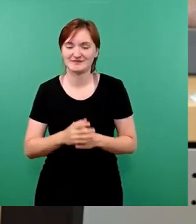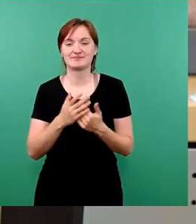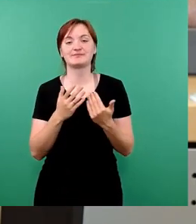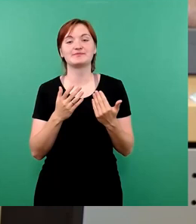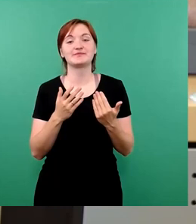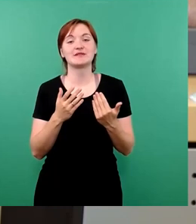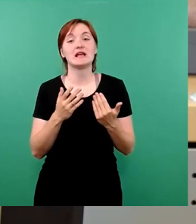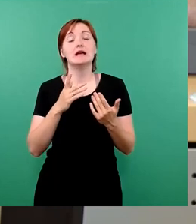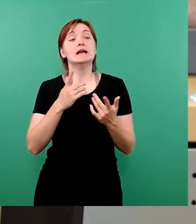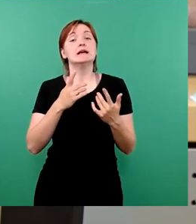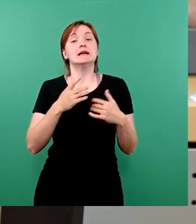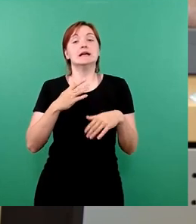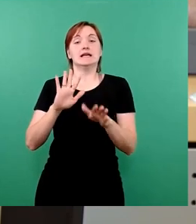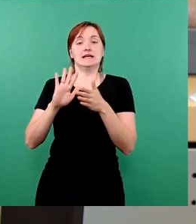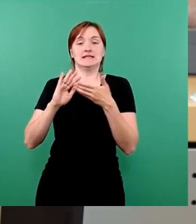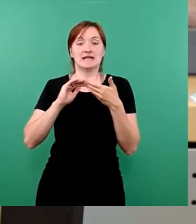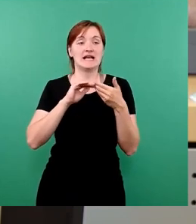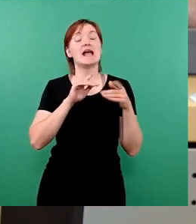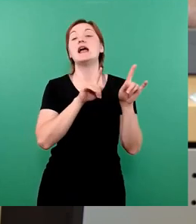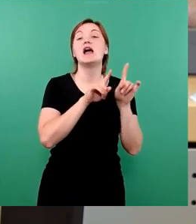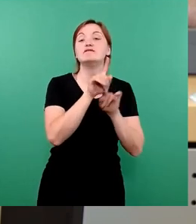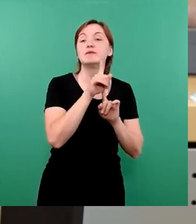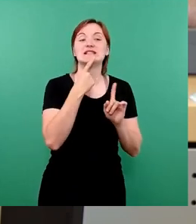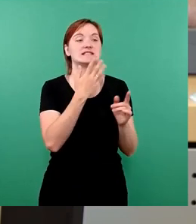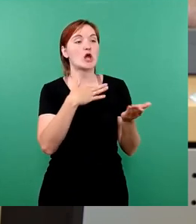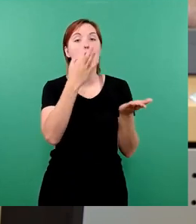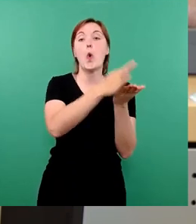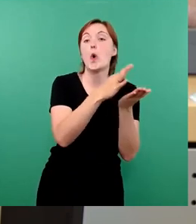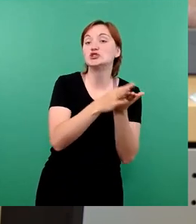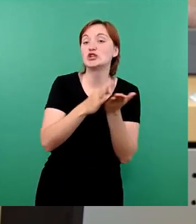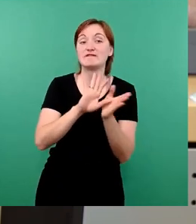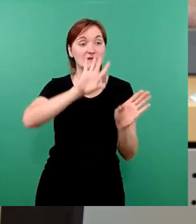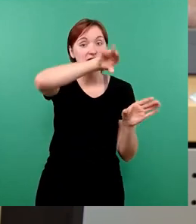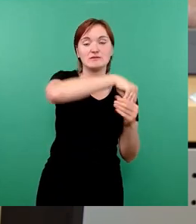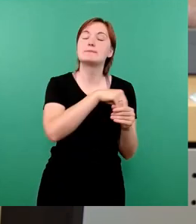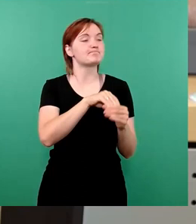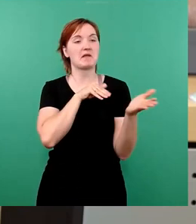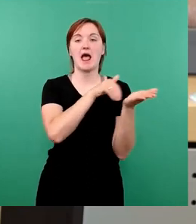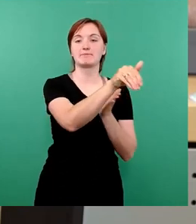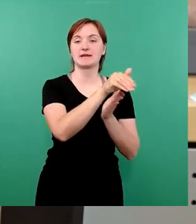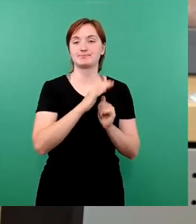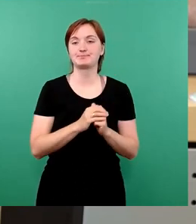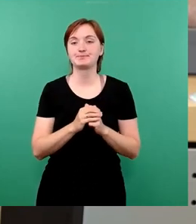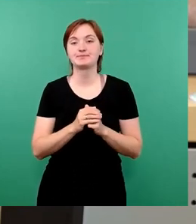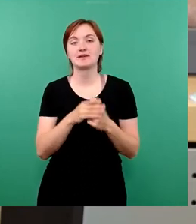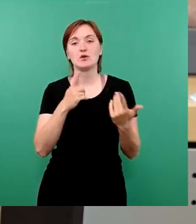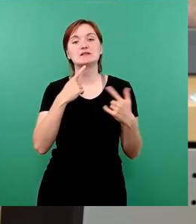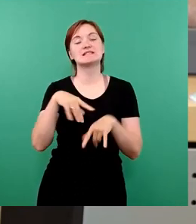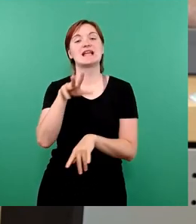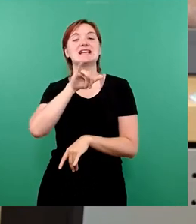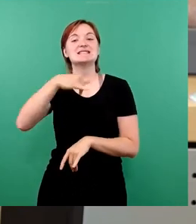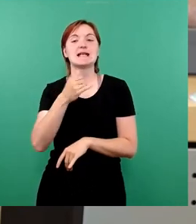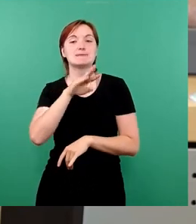Vorschlag der CDU-FDP, die Ortschaften mit reinzunehmen, lehnen wir dezidiert ab. Aus den Gründen, die der Jens Mattis zu Recht